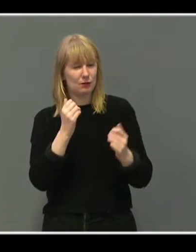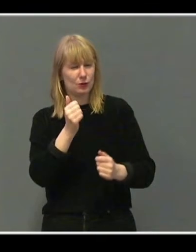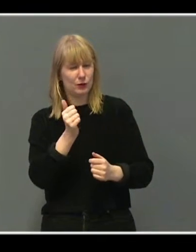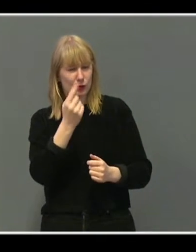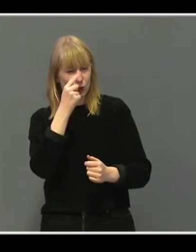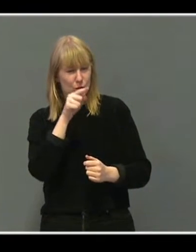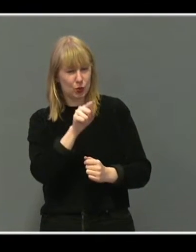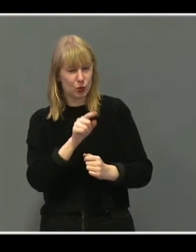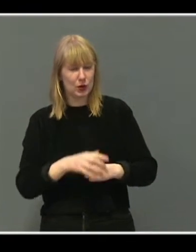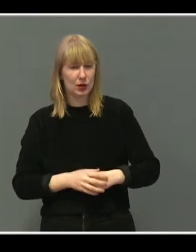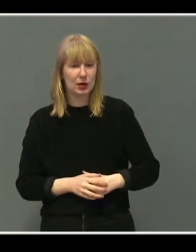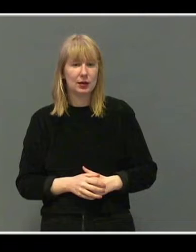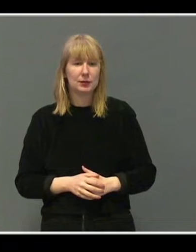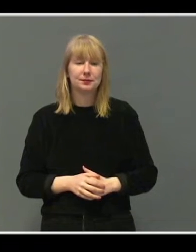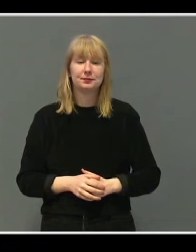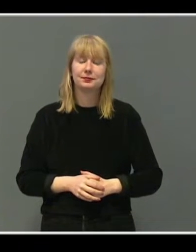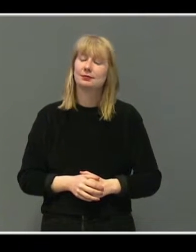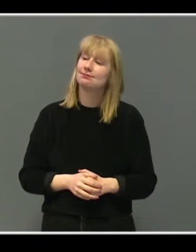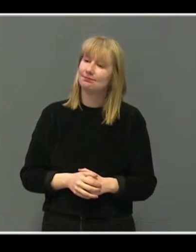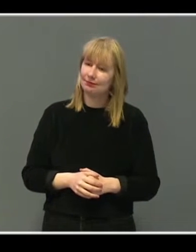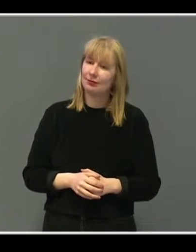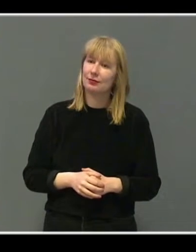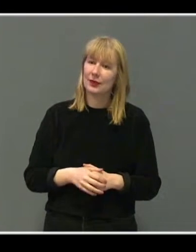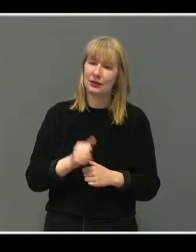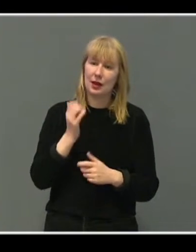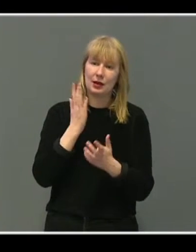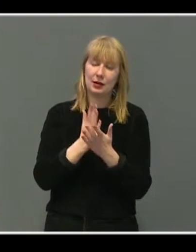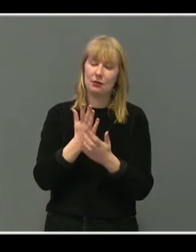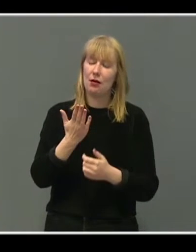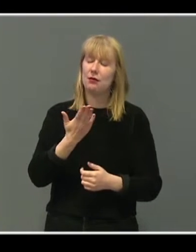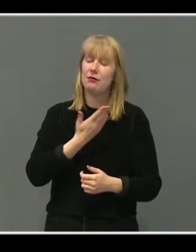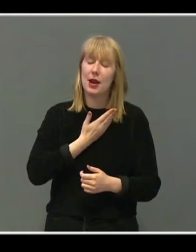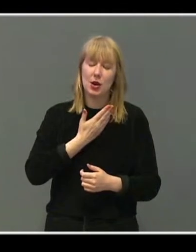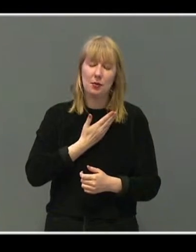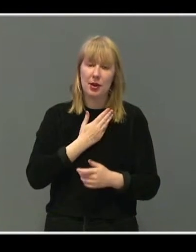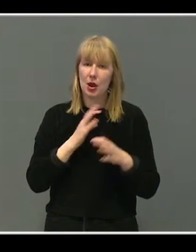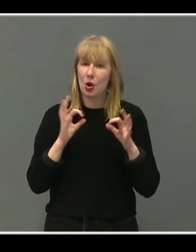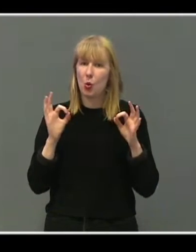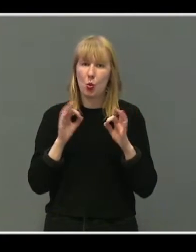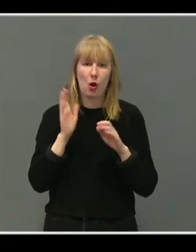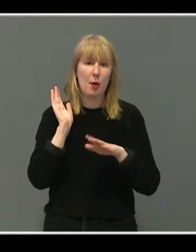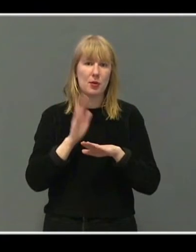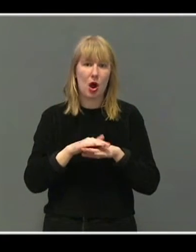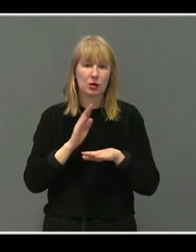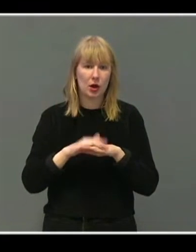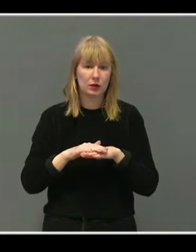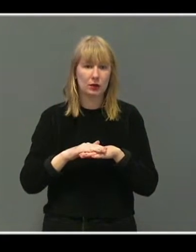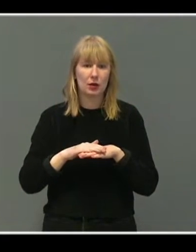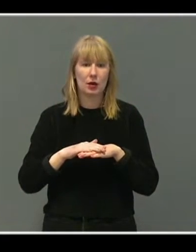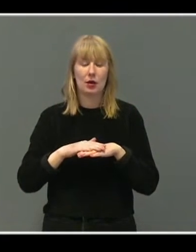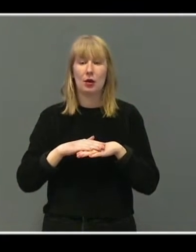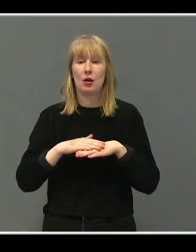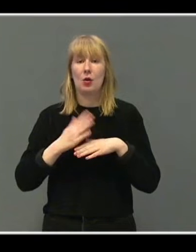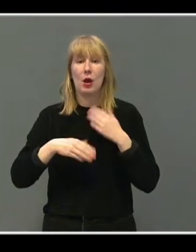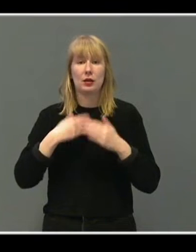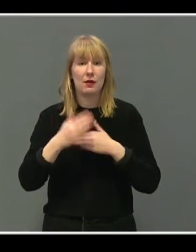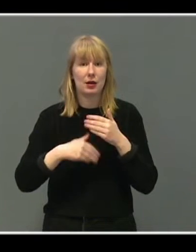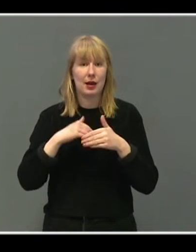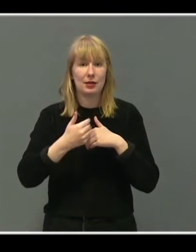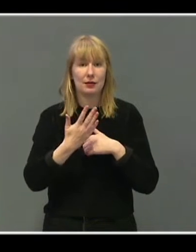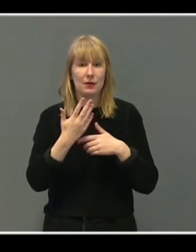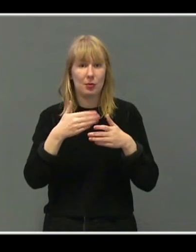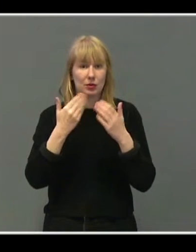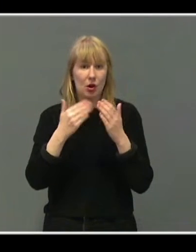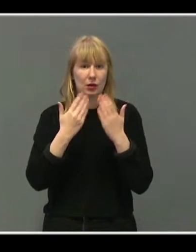det? Det er jo riktig som du sier. Det var helt overveldende. var ikke noe som var planlagt. Jeg tror det tok fem dager så hadde en million nordmenn lest historien.